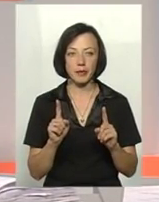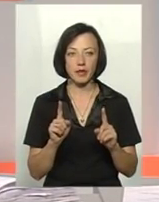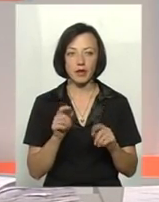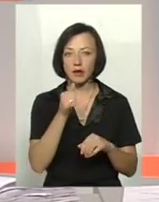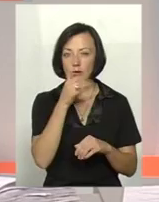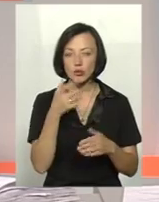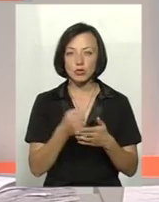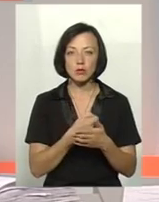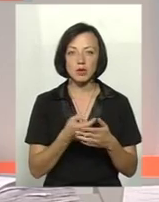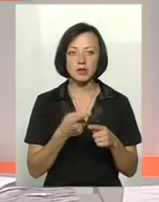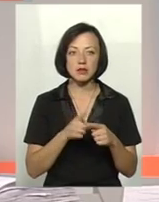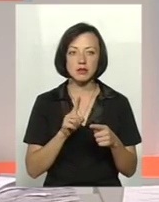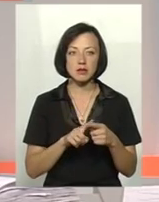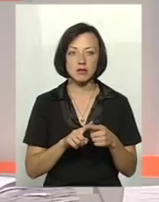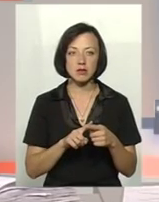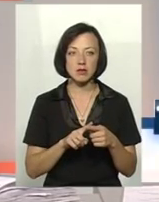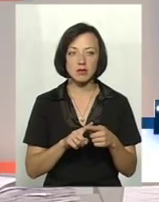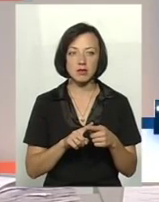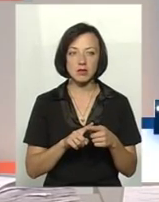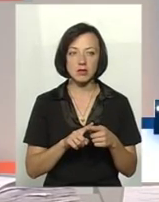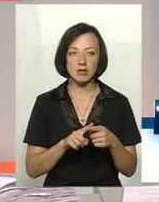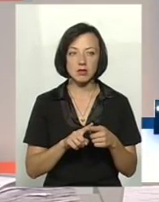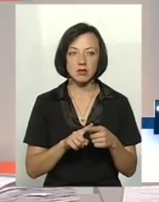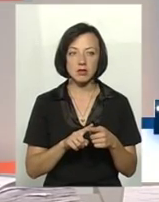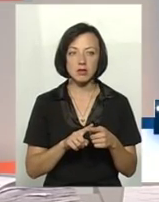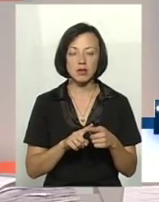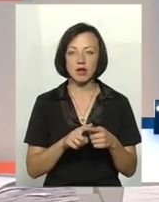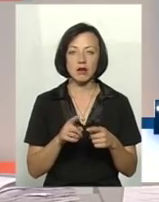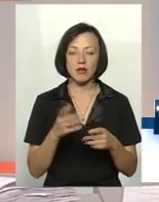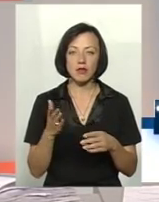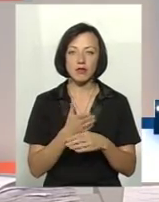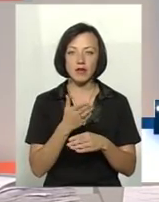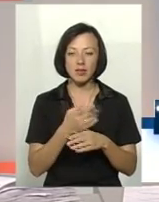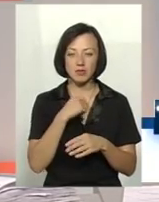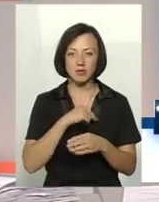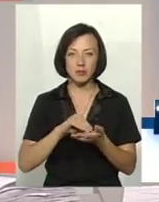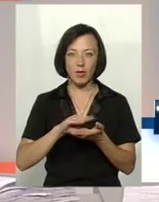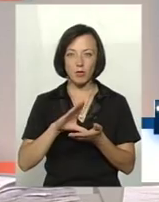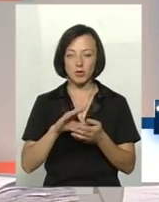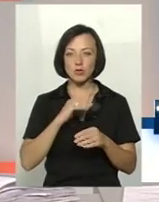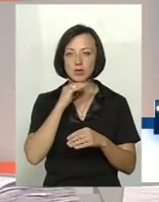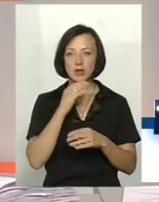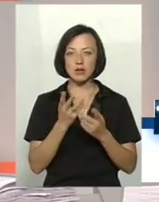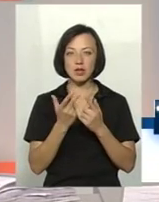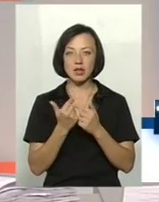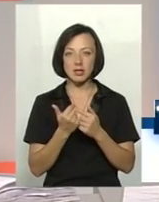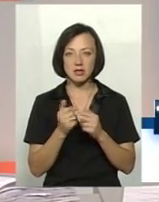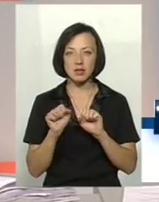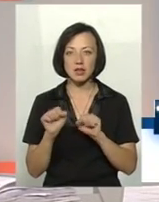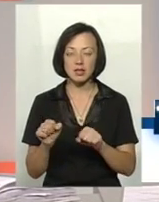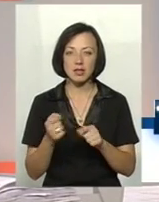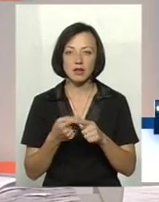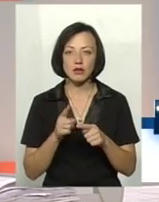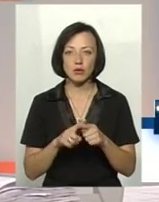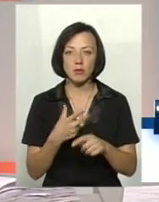добитися цього, тому що антитіла, вони саме нейтралізуються, знищуються. І накопичити достатню кількість антитіл вакцини,